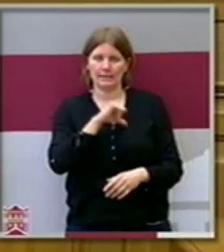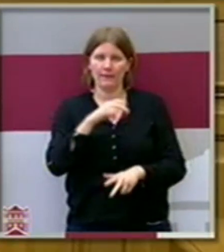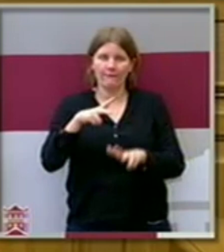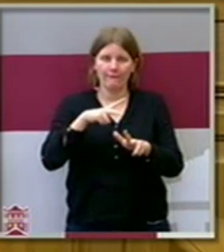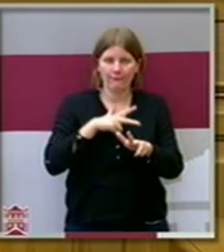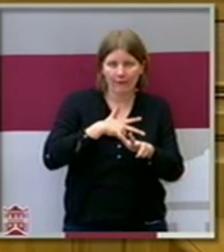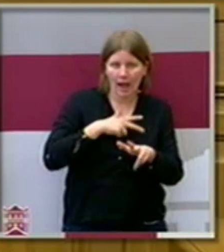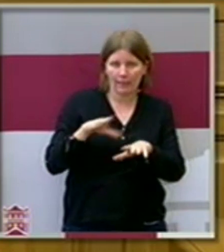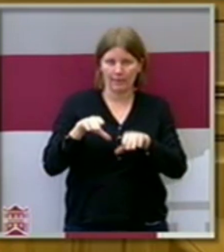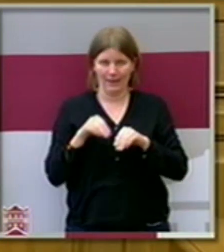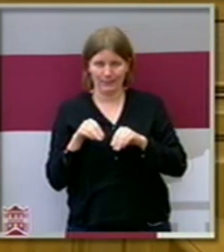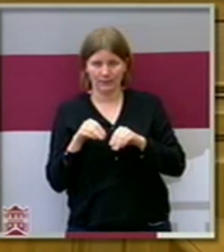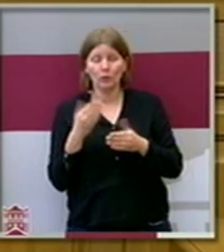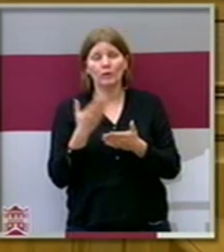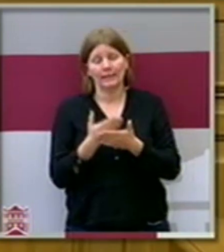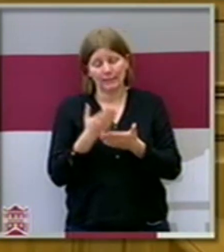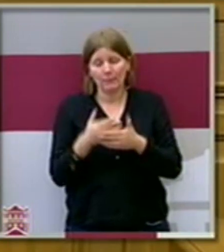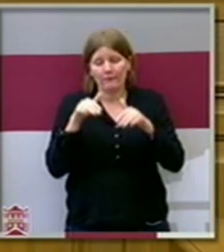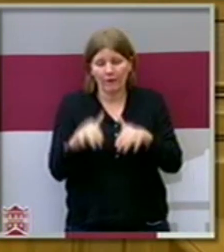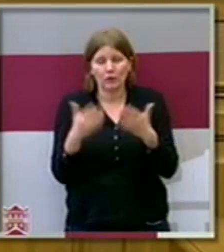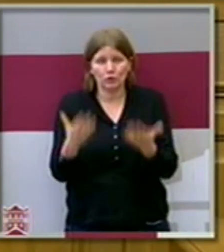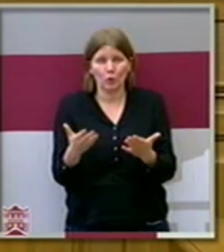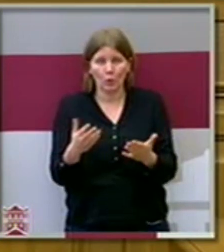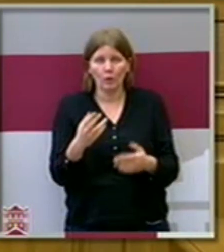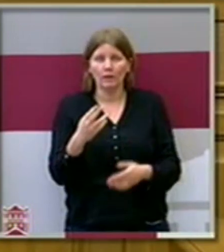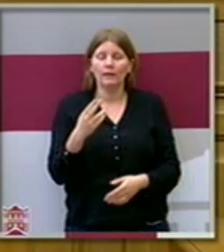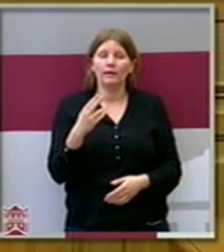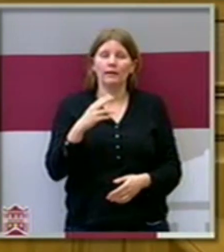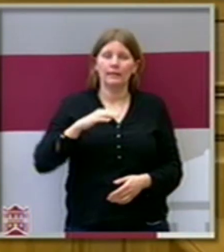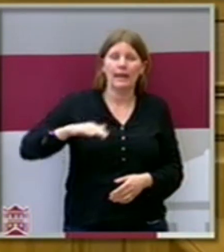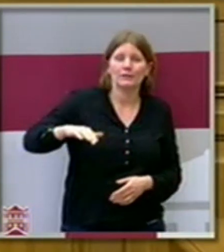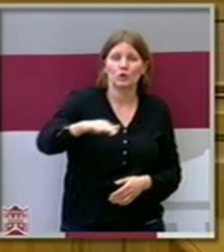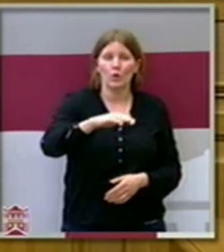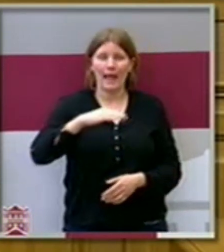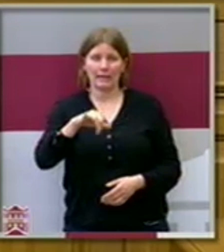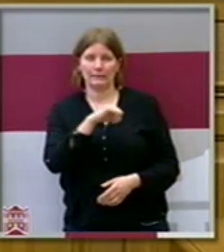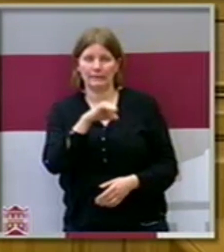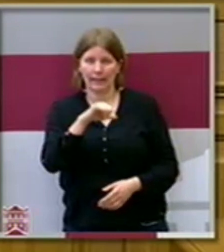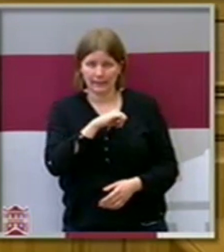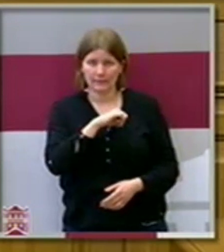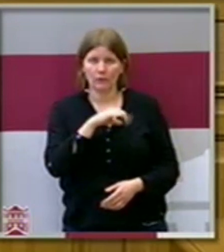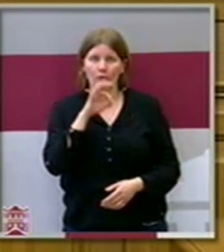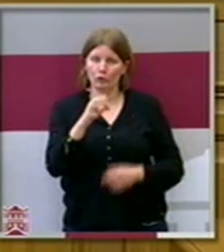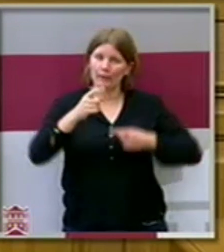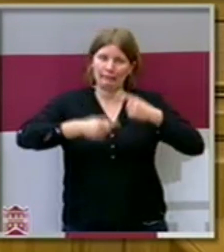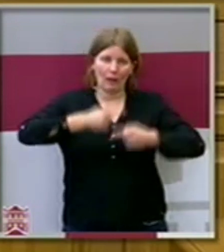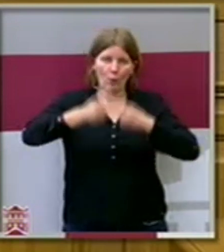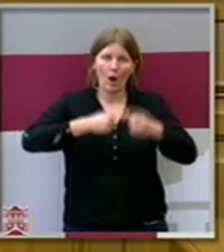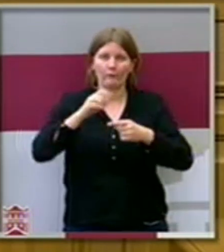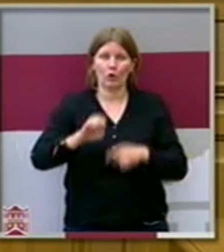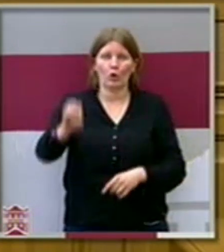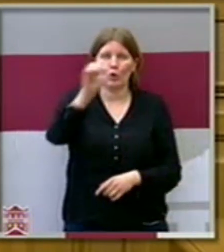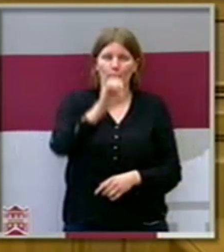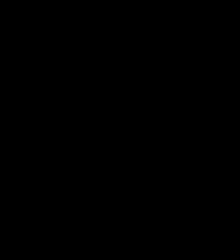Fall an der Europapolitik als die Bekenntnis zum nationalen Interesse, auch die Bekenntnis zu einer dauerhaften Europäischen Union, die von den